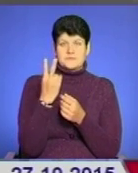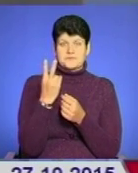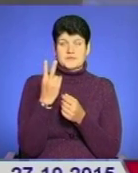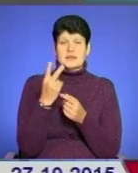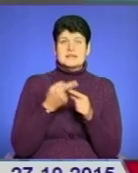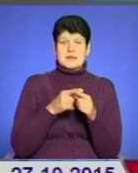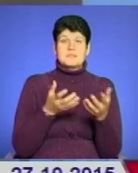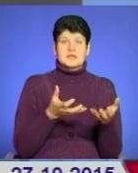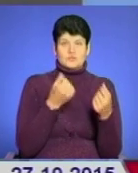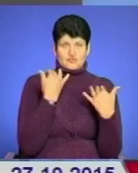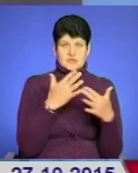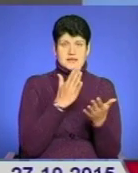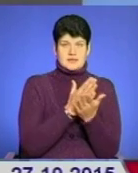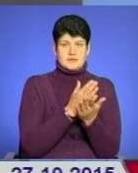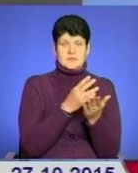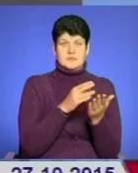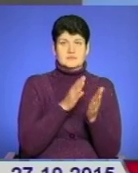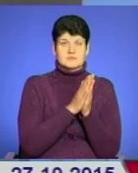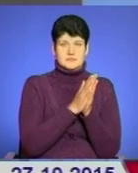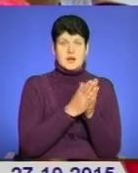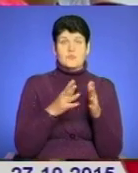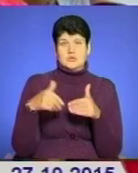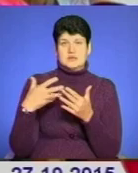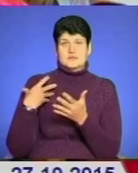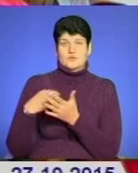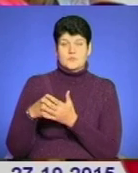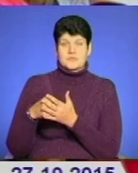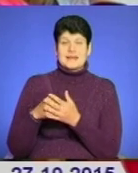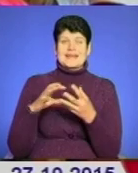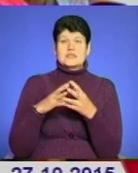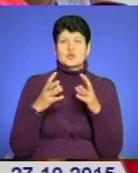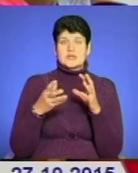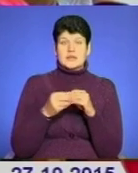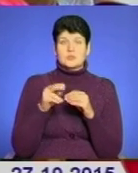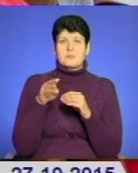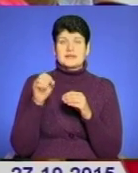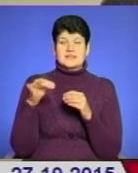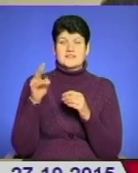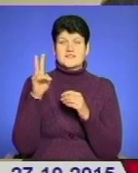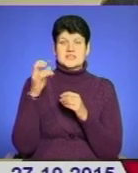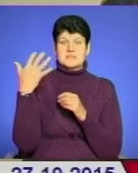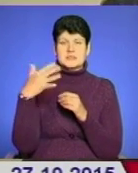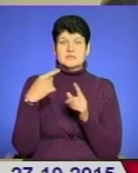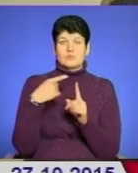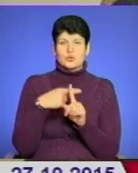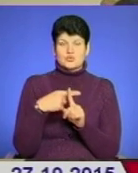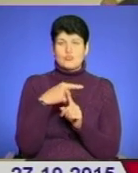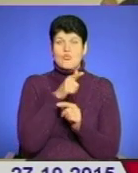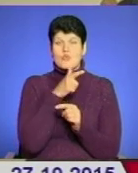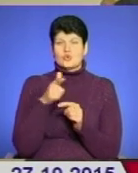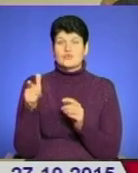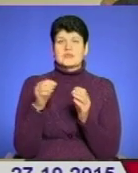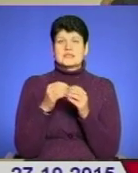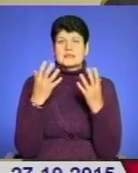– підтримати вже існуючу петицію, друга – подати власну. З результатом петиції «250 плюс» впродовж 10 днів